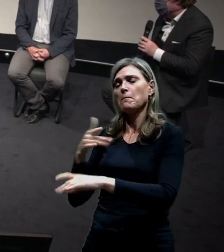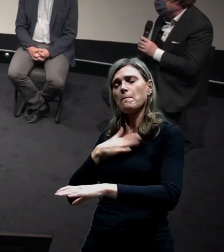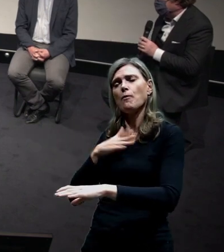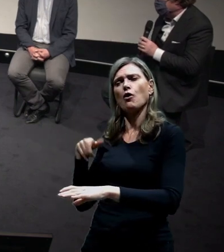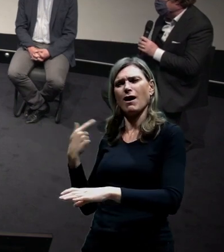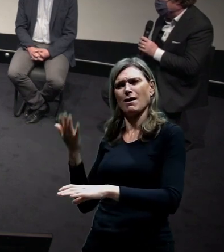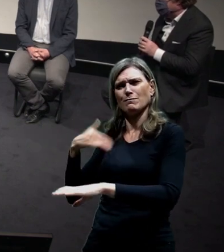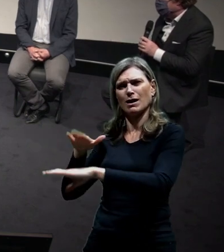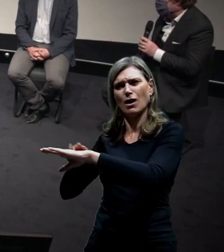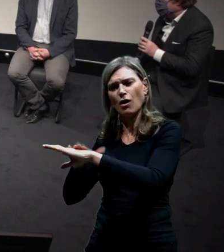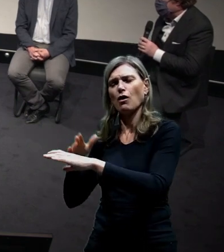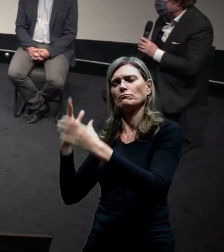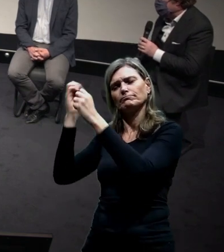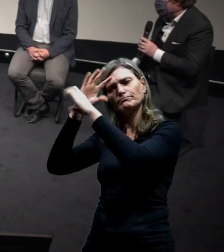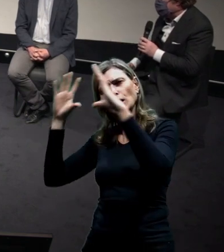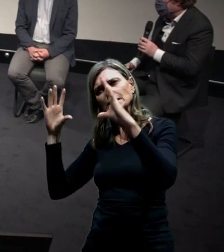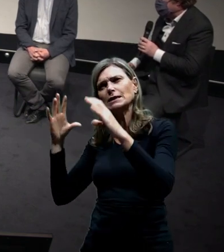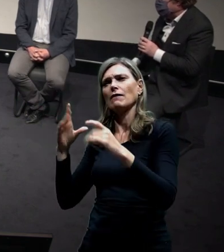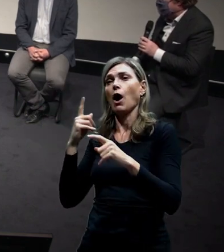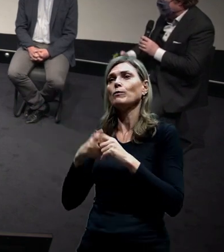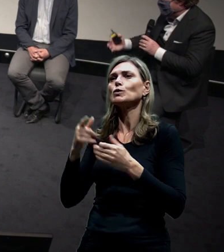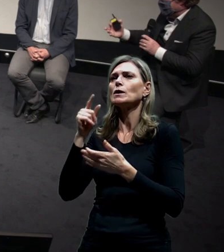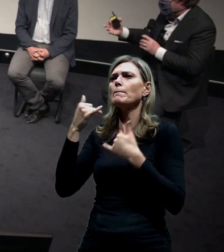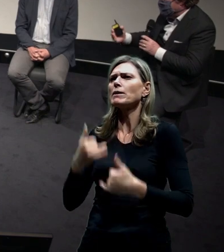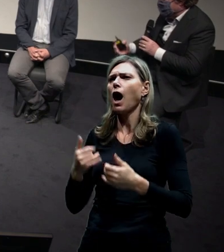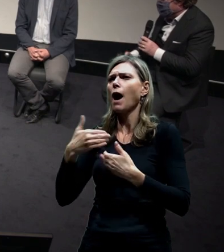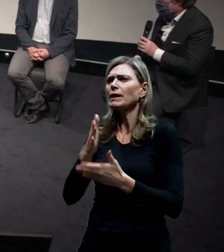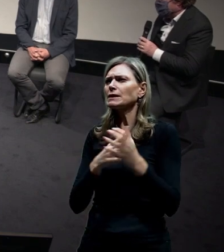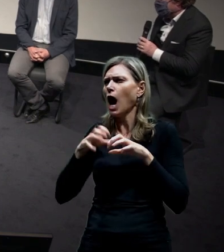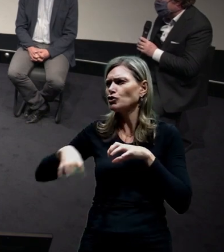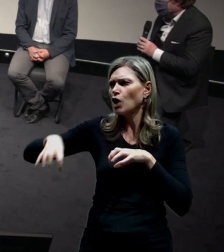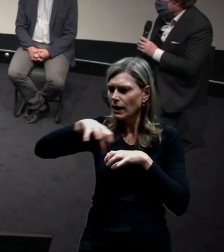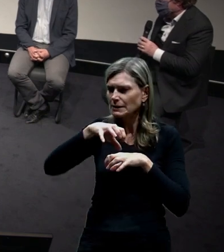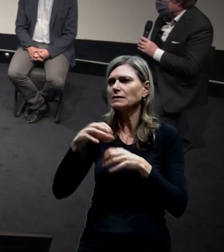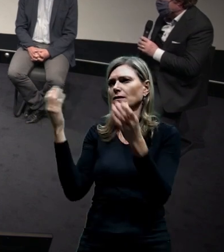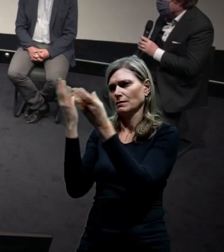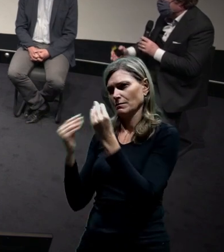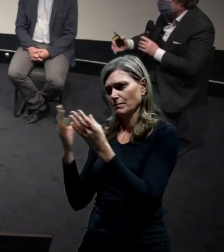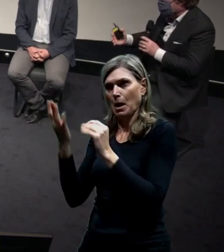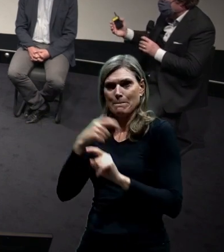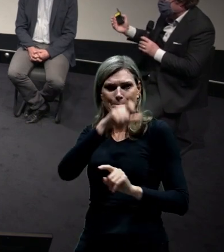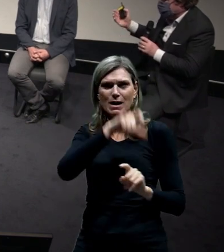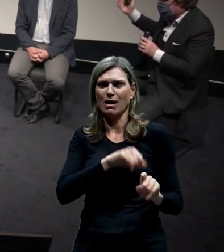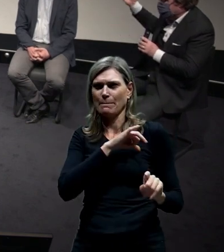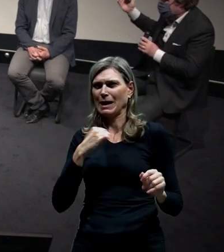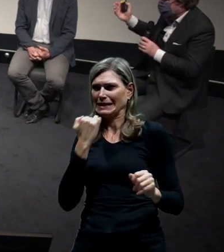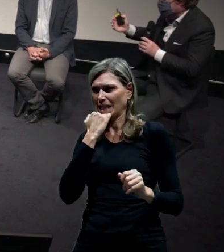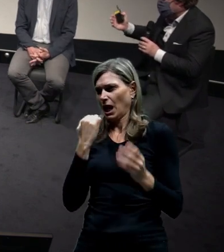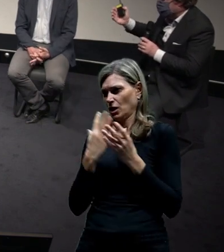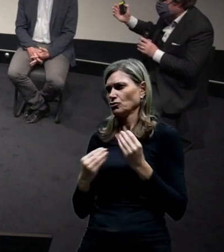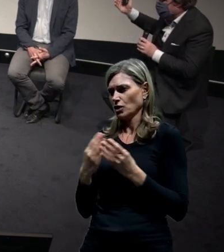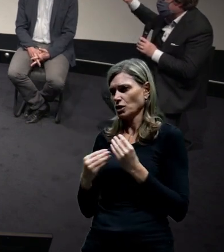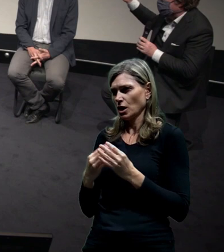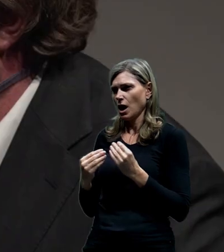představy, tak představy městských částí. To popisoval Marek z Dědadička vlastně